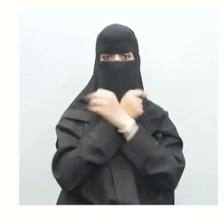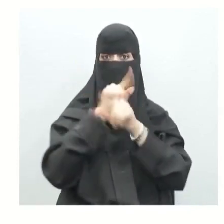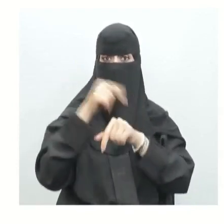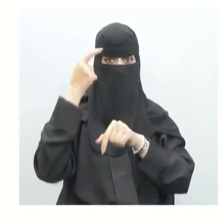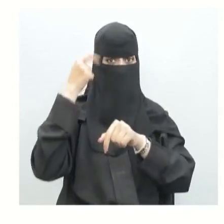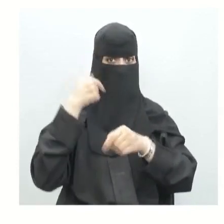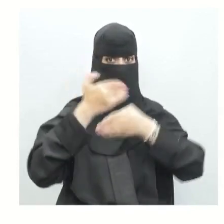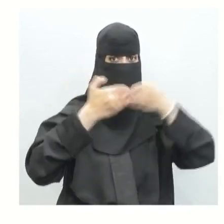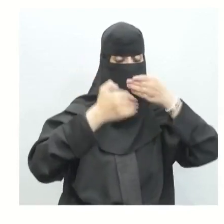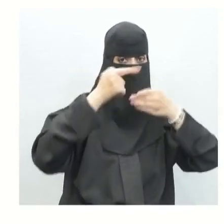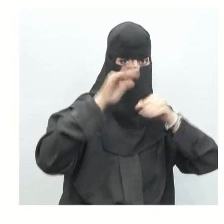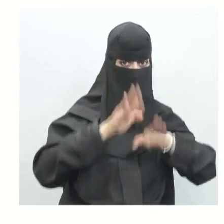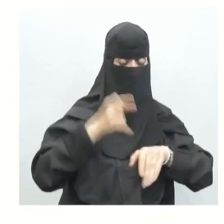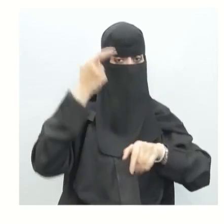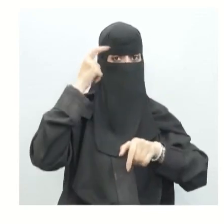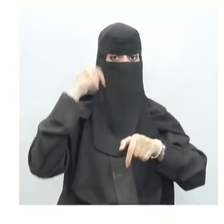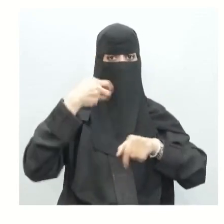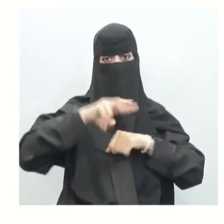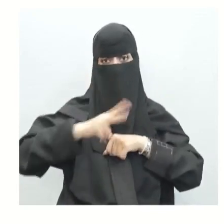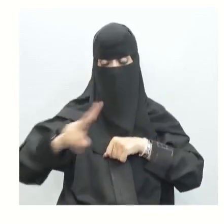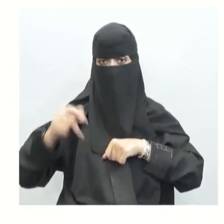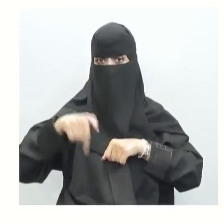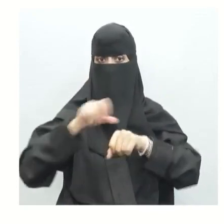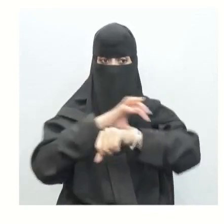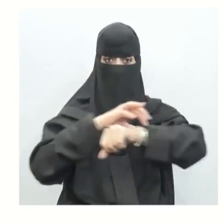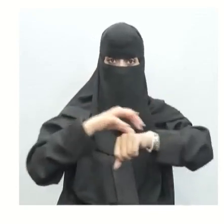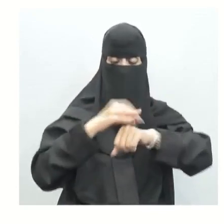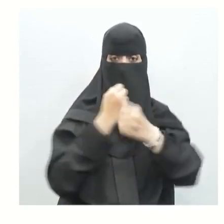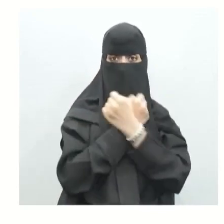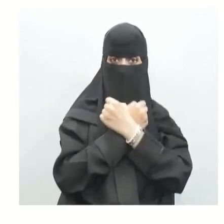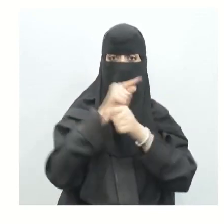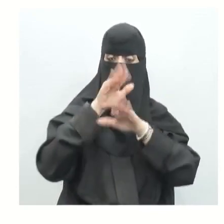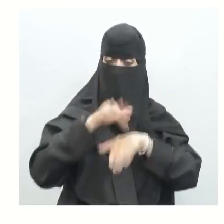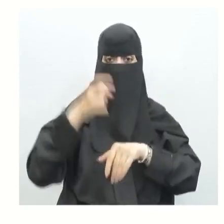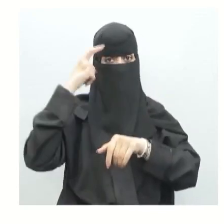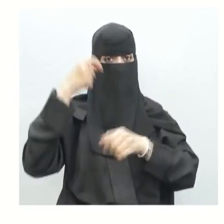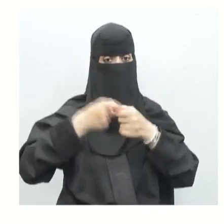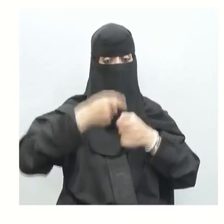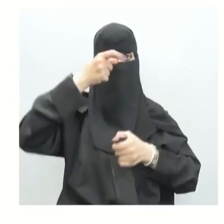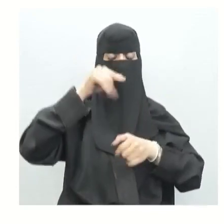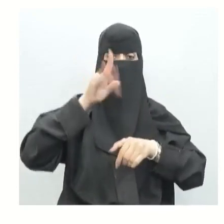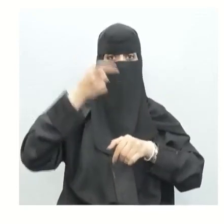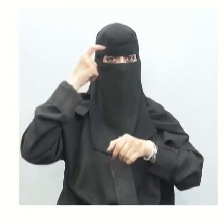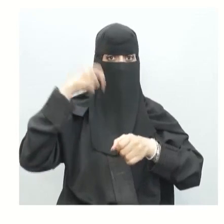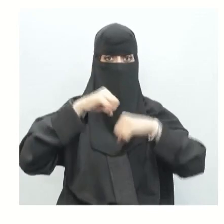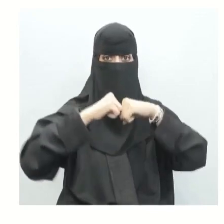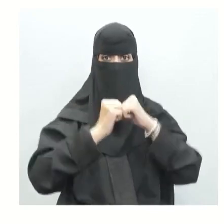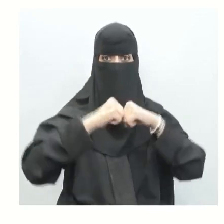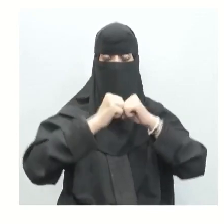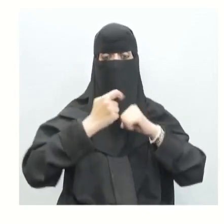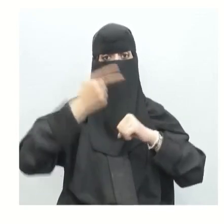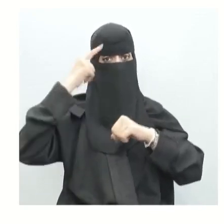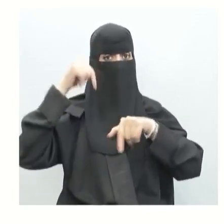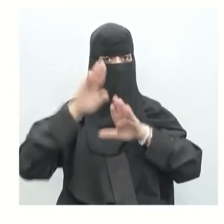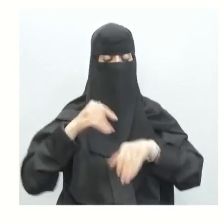على تركيب الجهاز الهيكلي تعرفنا على أنواع العظم في الجهاز الهيكلي على أنواع النخاع تعرفنا على أنواع المفاصل تكلمنا عن